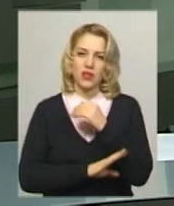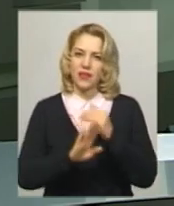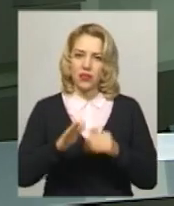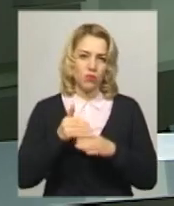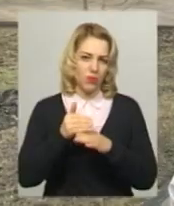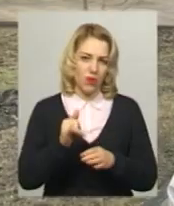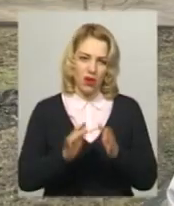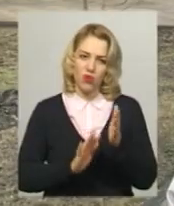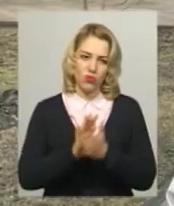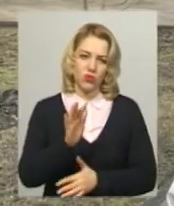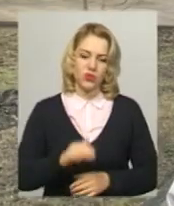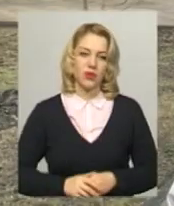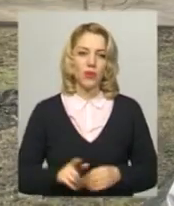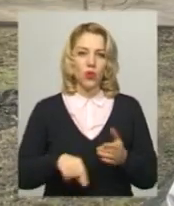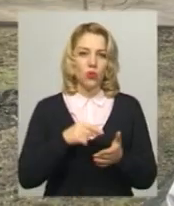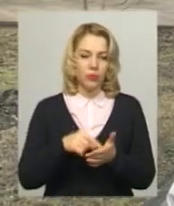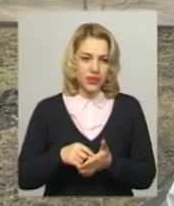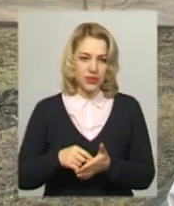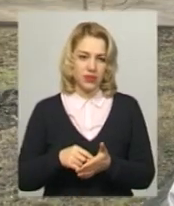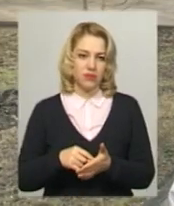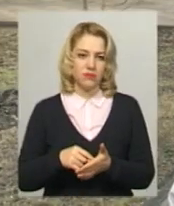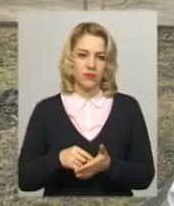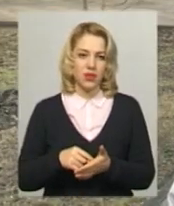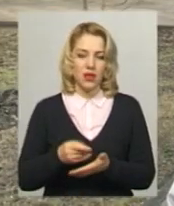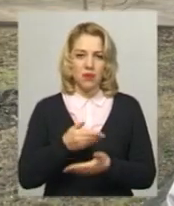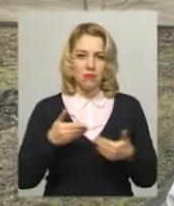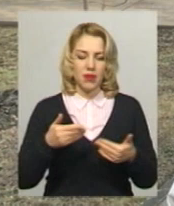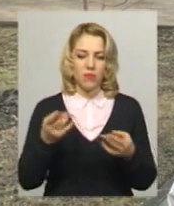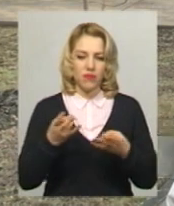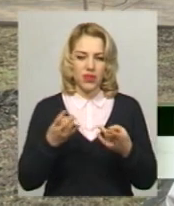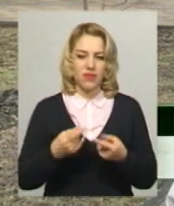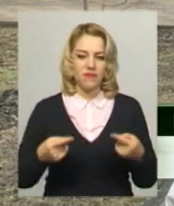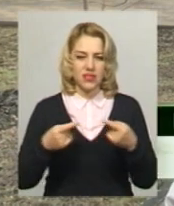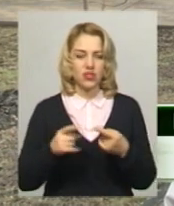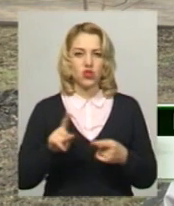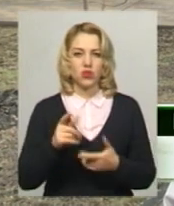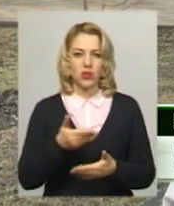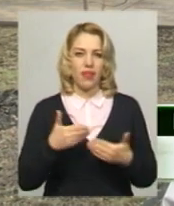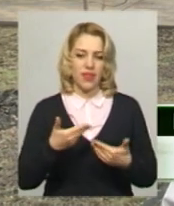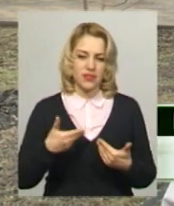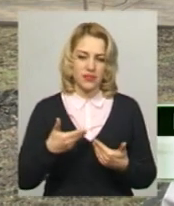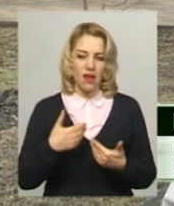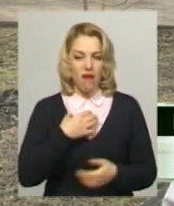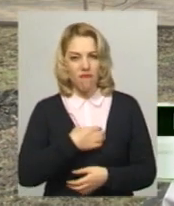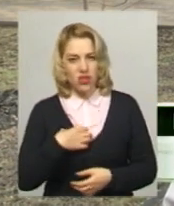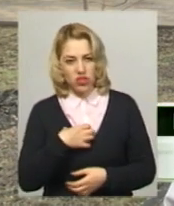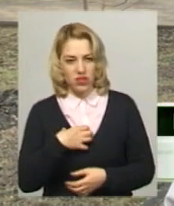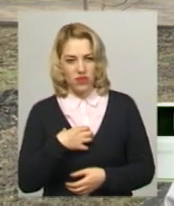В місті ми маємо визначити, що для нас важливо. Для нас важливо